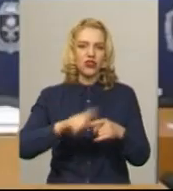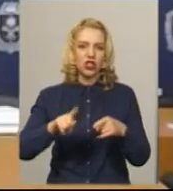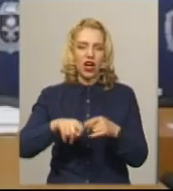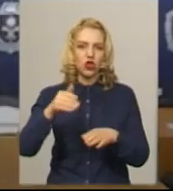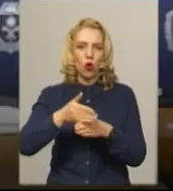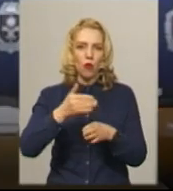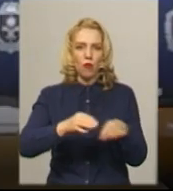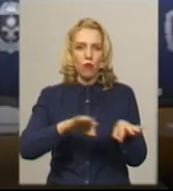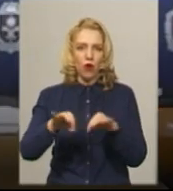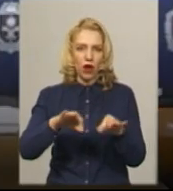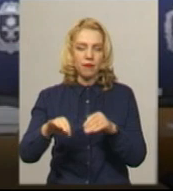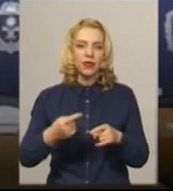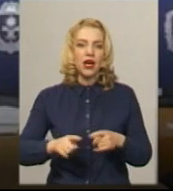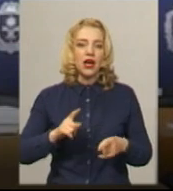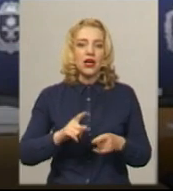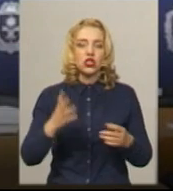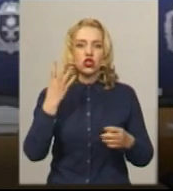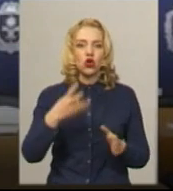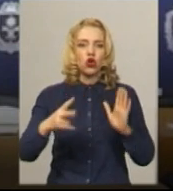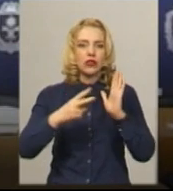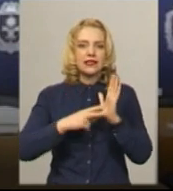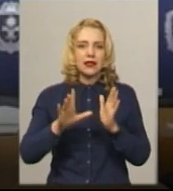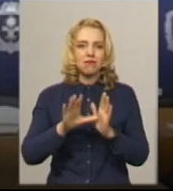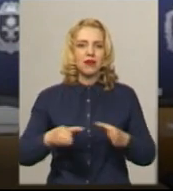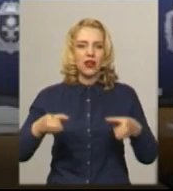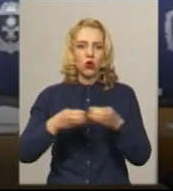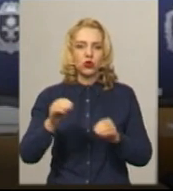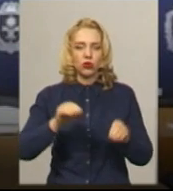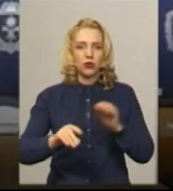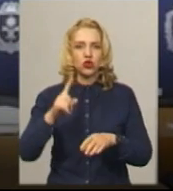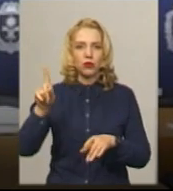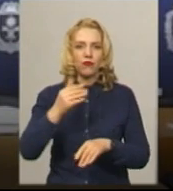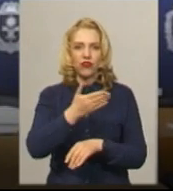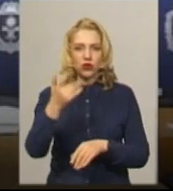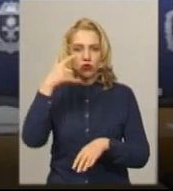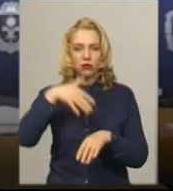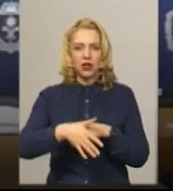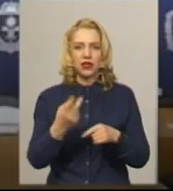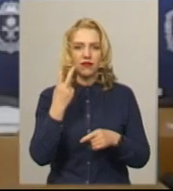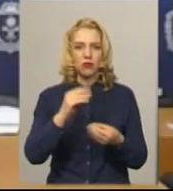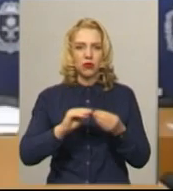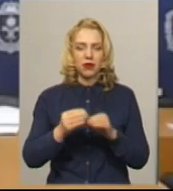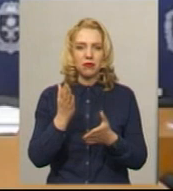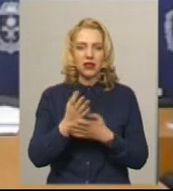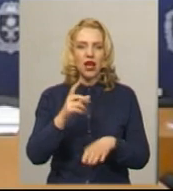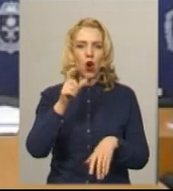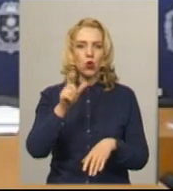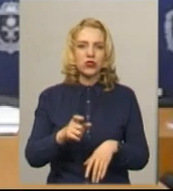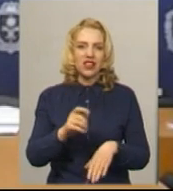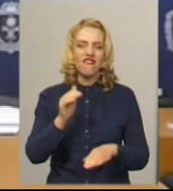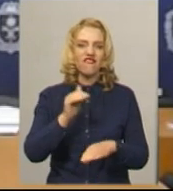47 бригад окомплектовано, зараз дійснюється, щоб ви розуміли, тут є дві проблеми. Перша – це людські фактори, тому що я був